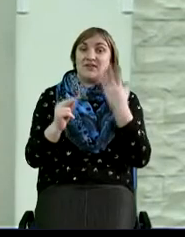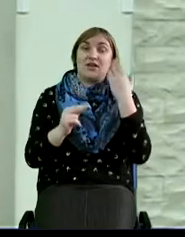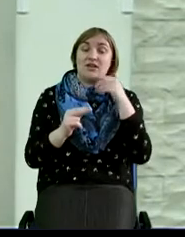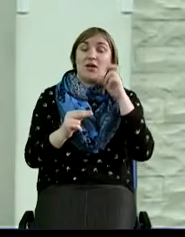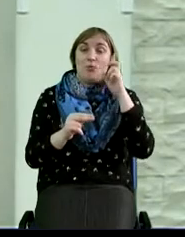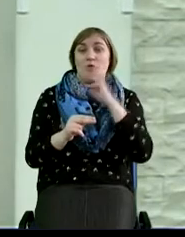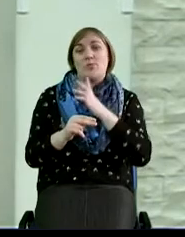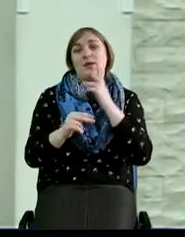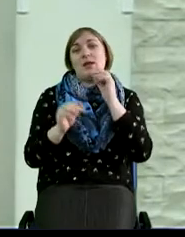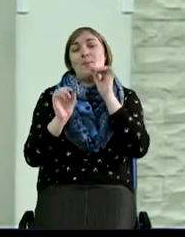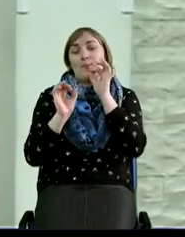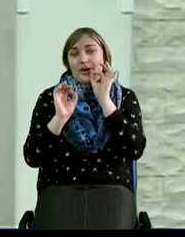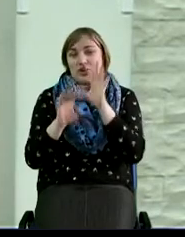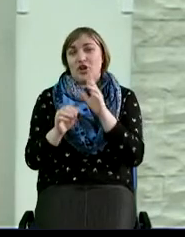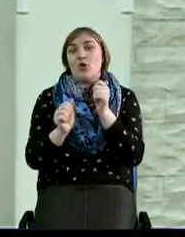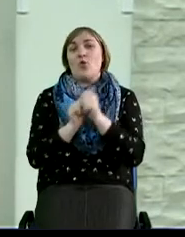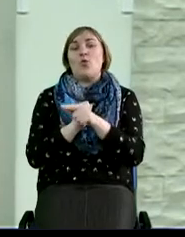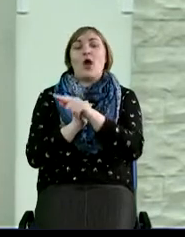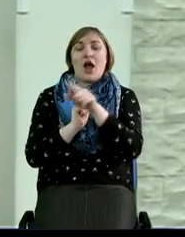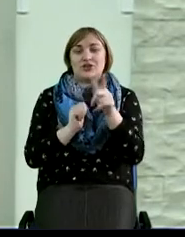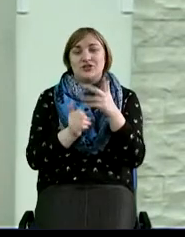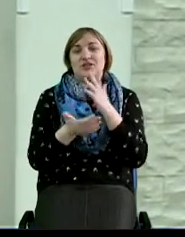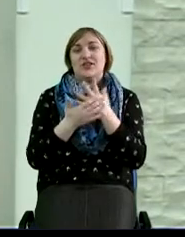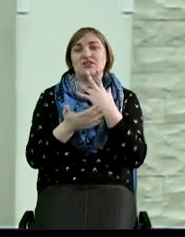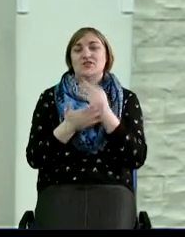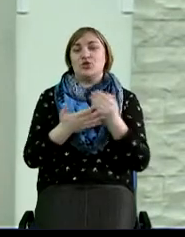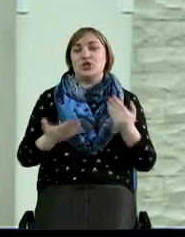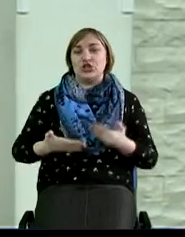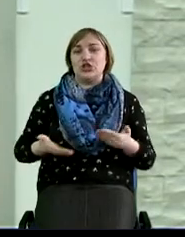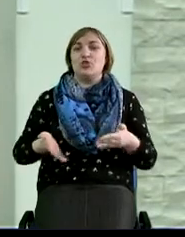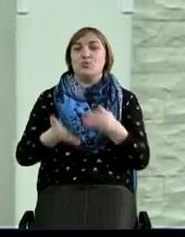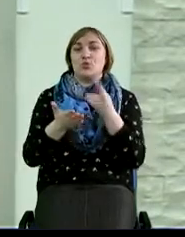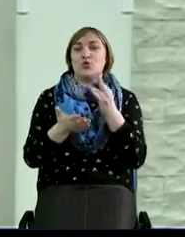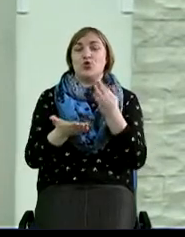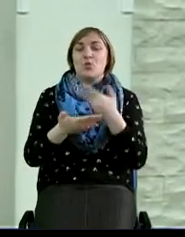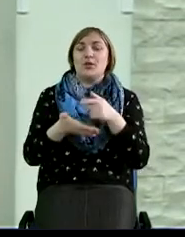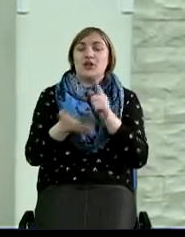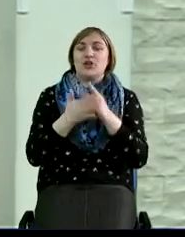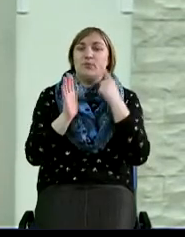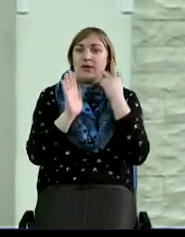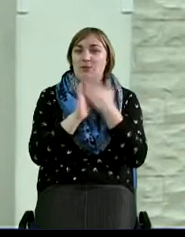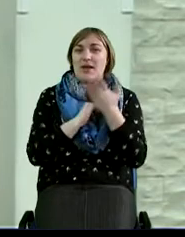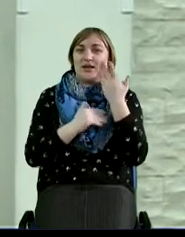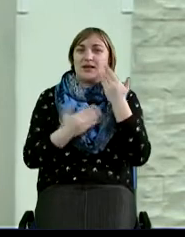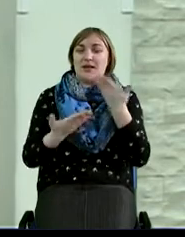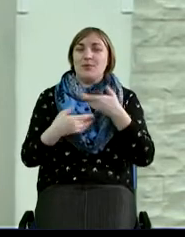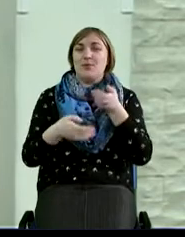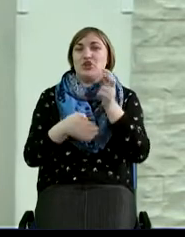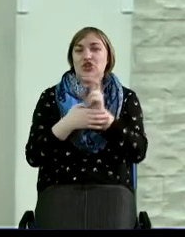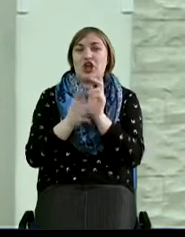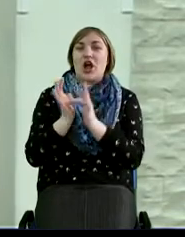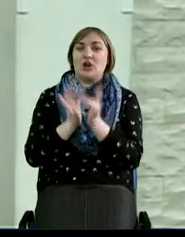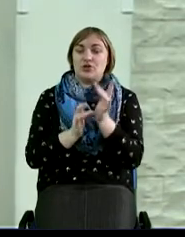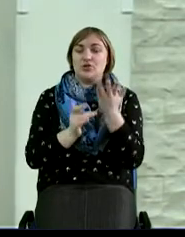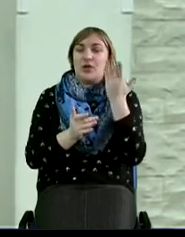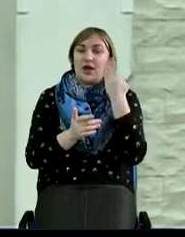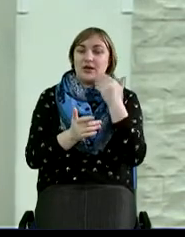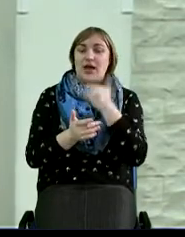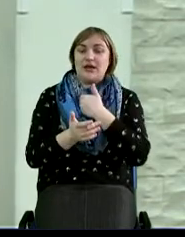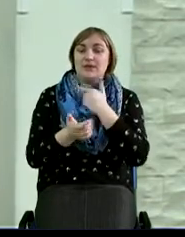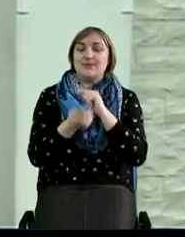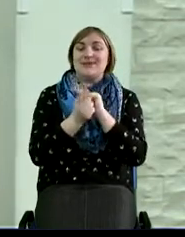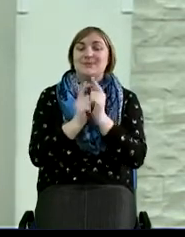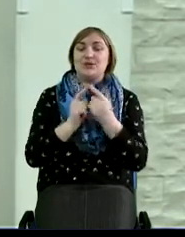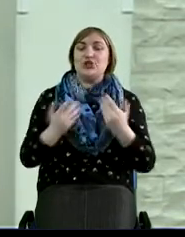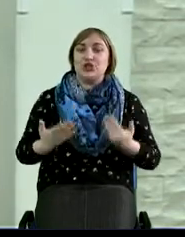У каждого есть свой жизненный определенный путь, но мы должны понимать, что когда мы пришли ко Христу, когда мы хотим изменить жизнь, когда мы